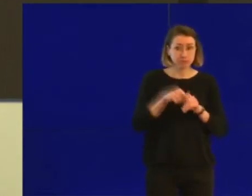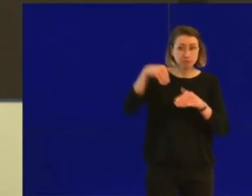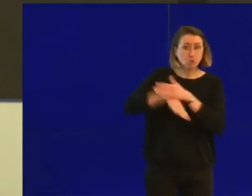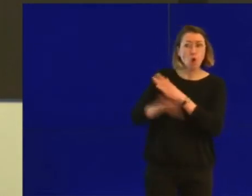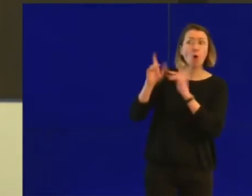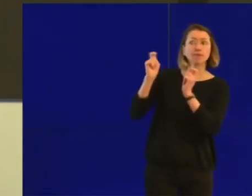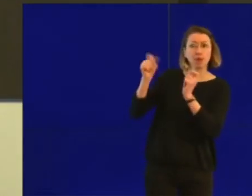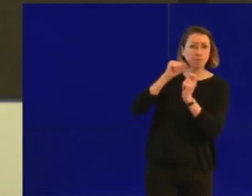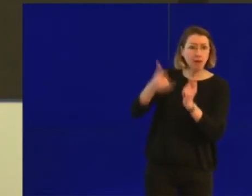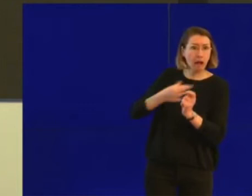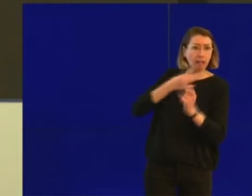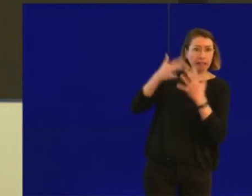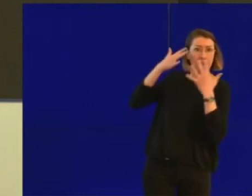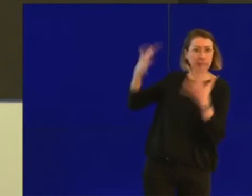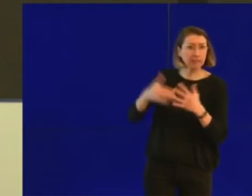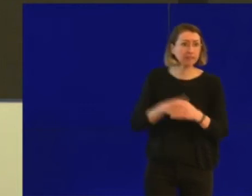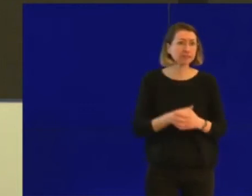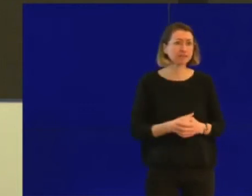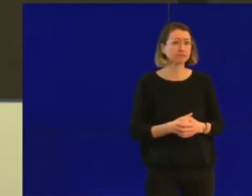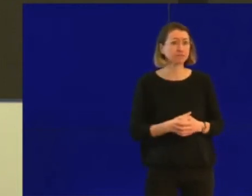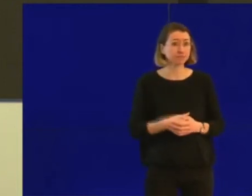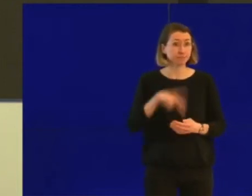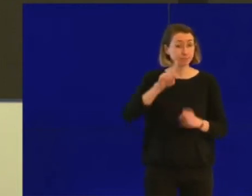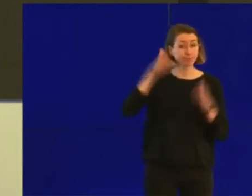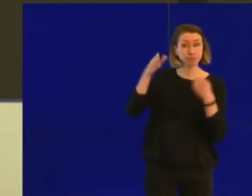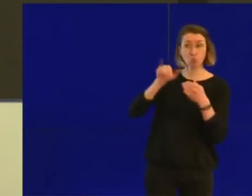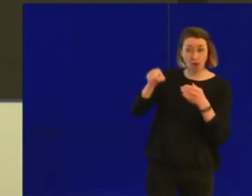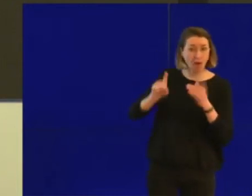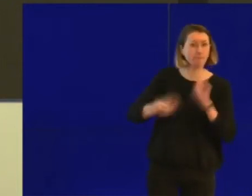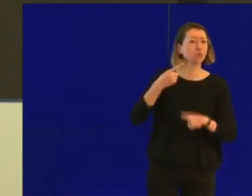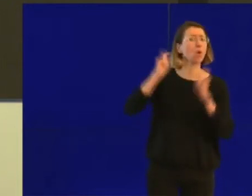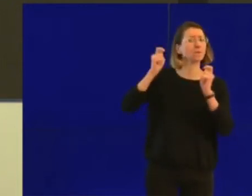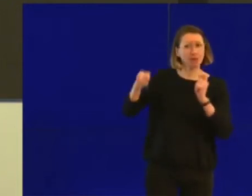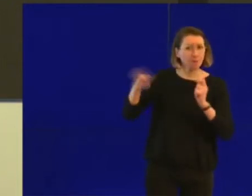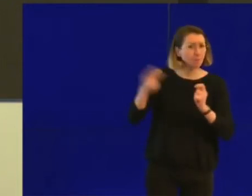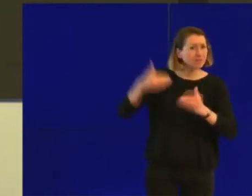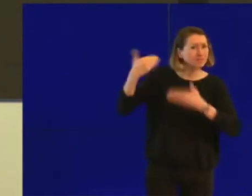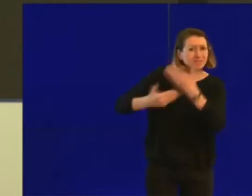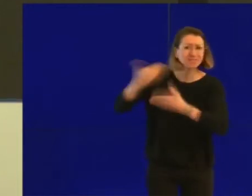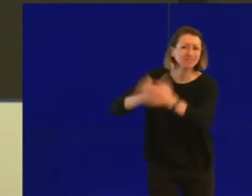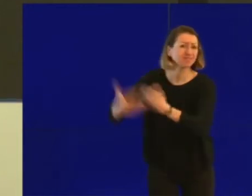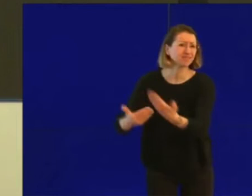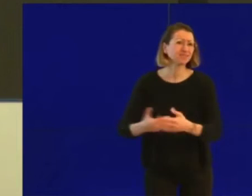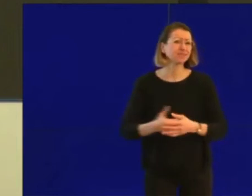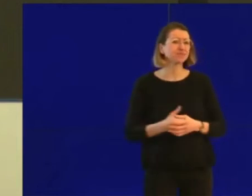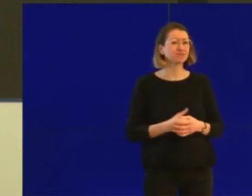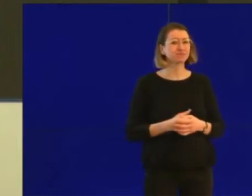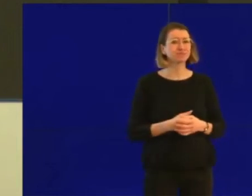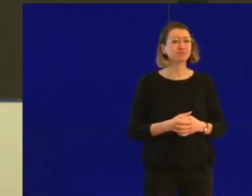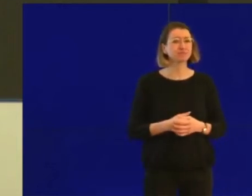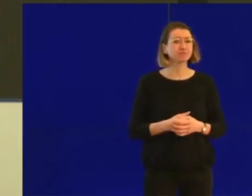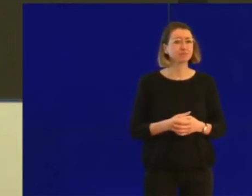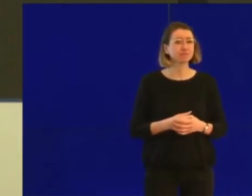'objectif depuis le début et ce sera toujours l'objectif, c'est de veiller à cette santé publique et veiller aussi à ce que les structures hospitalières puissent